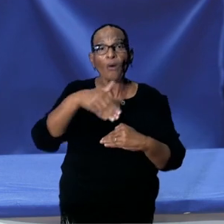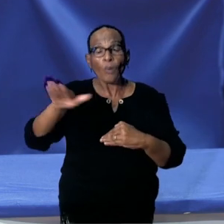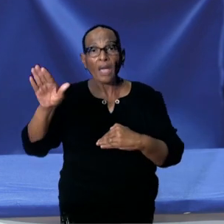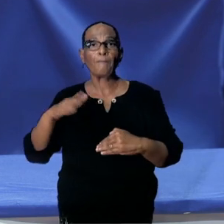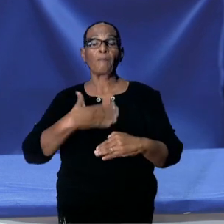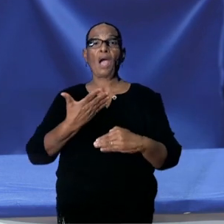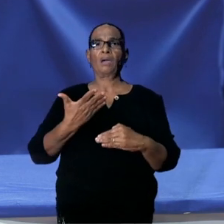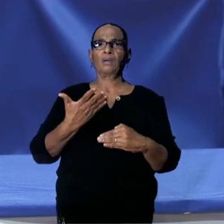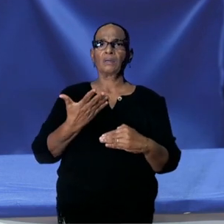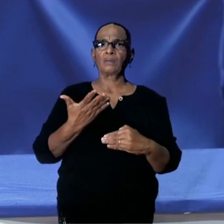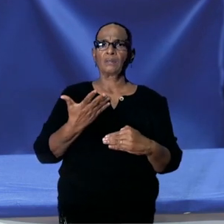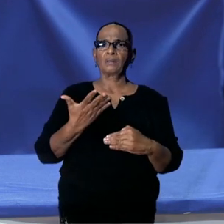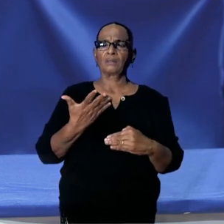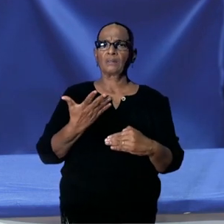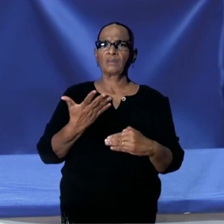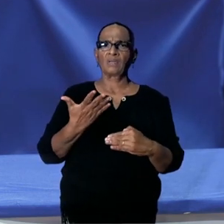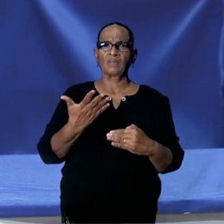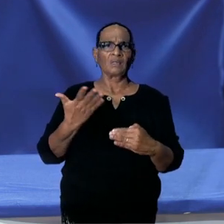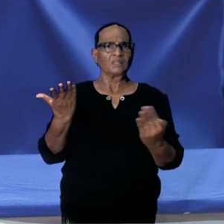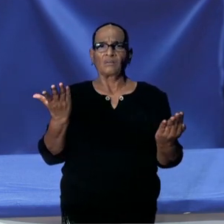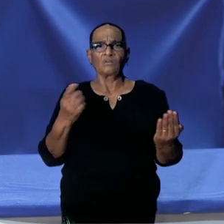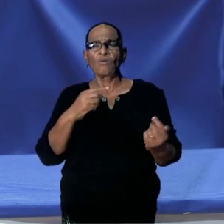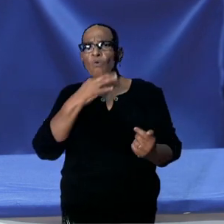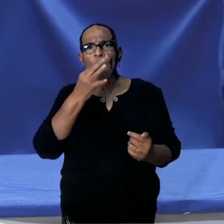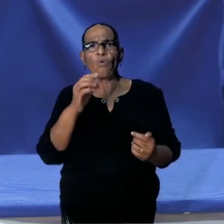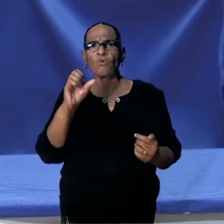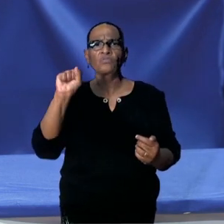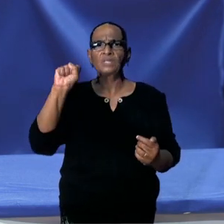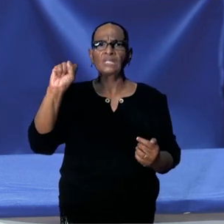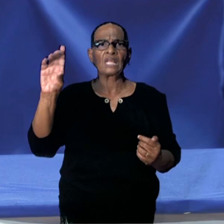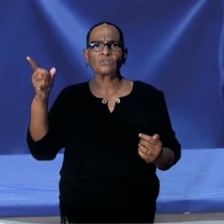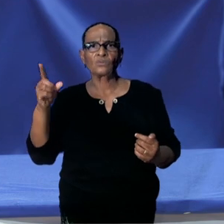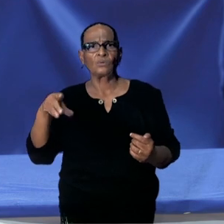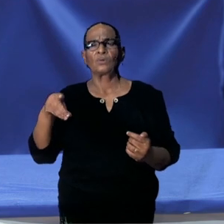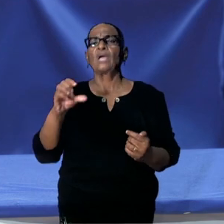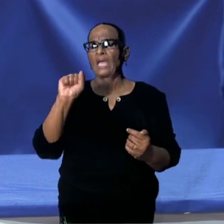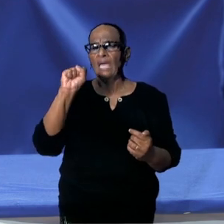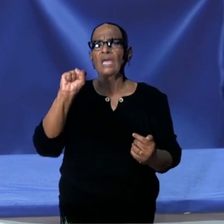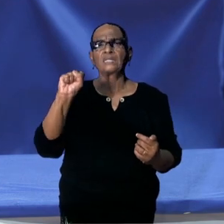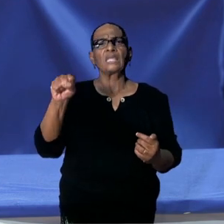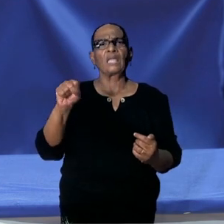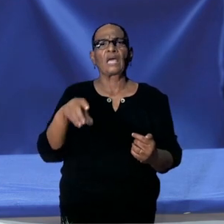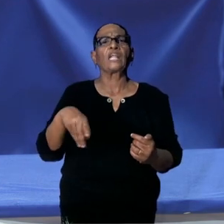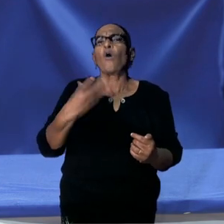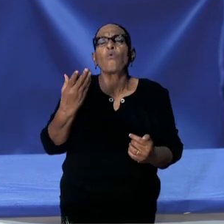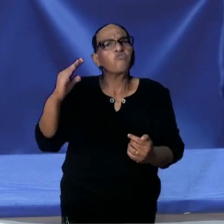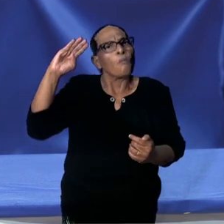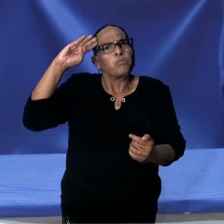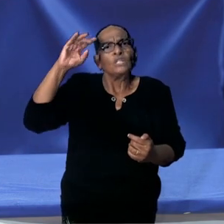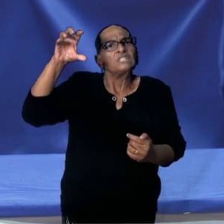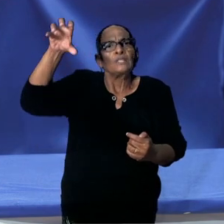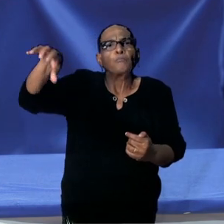niet in plaats van naar SCH te gaan, naar POC gaat. Dat is wel een optie.